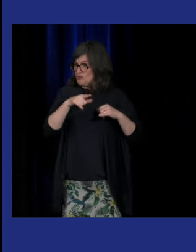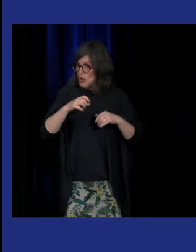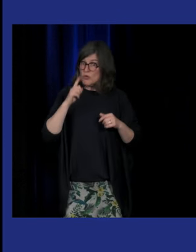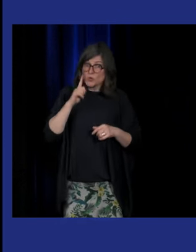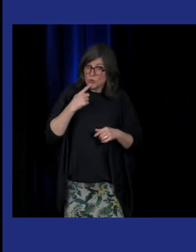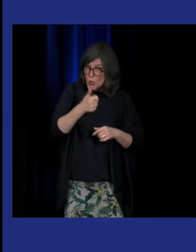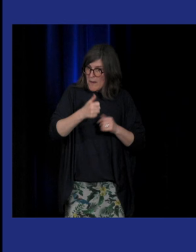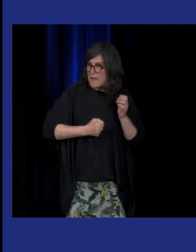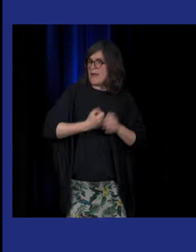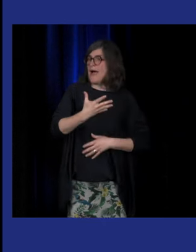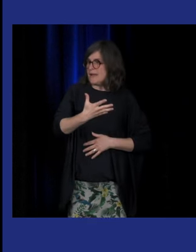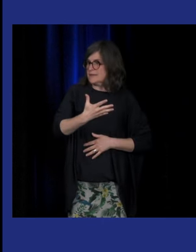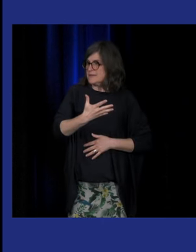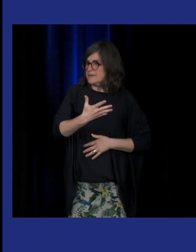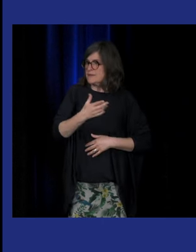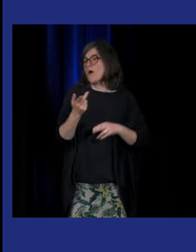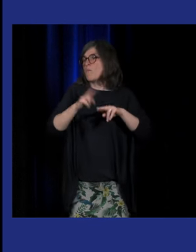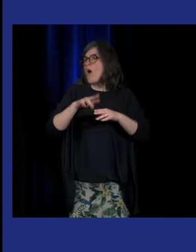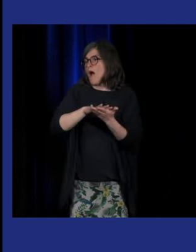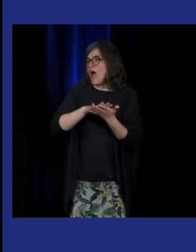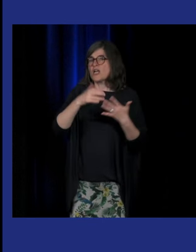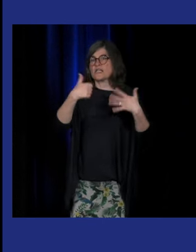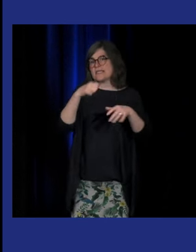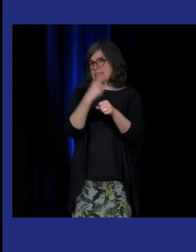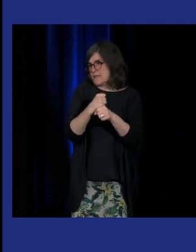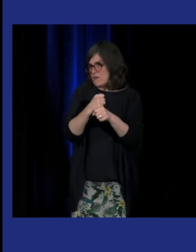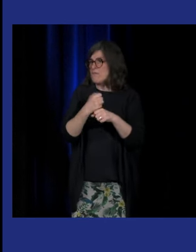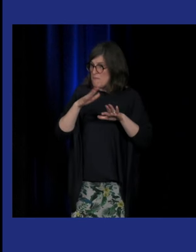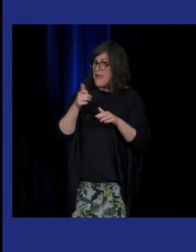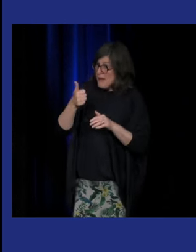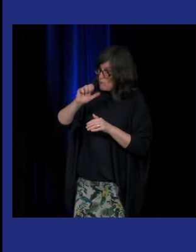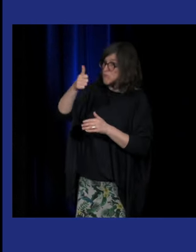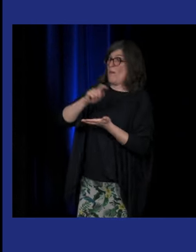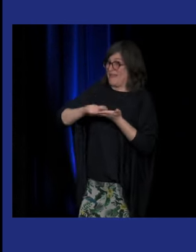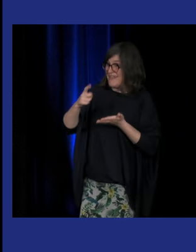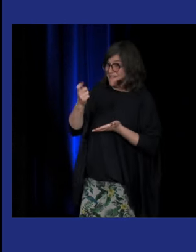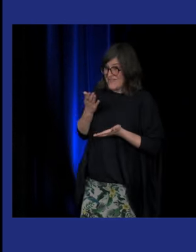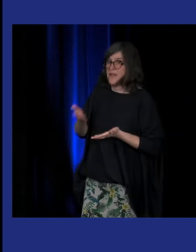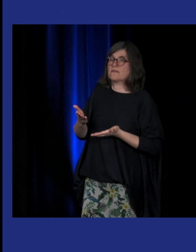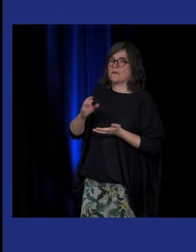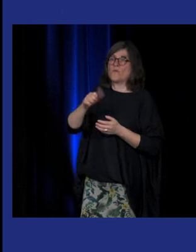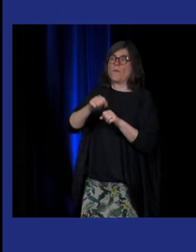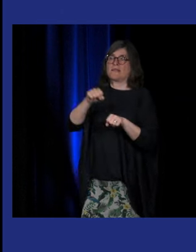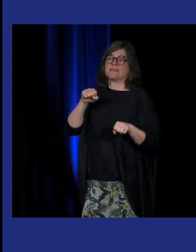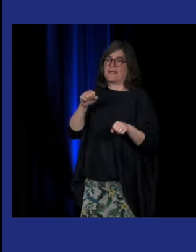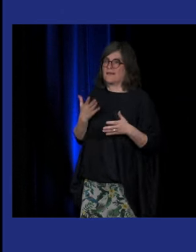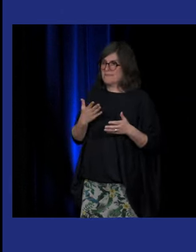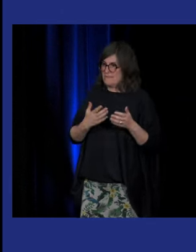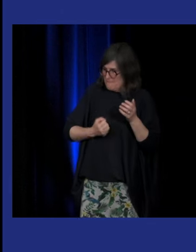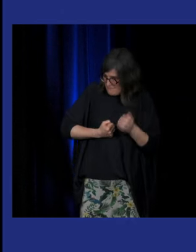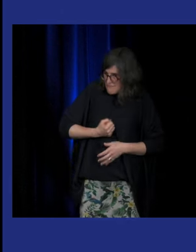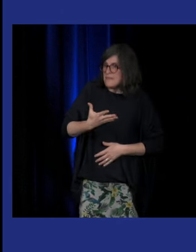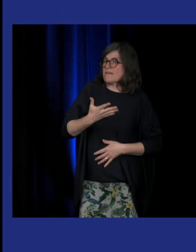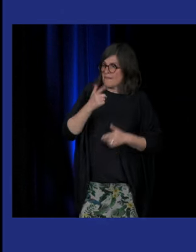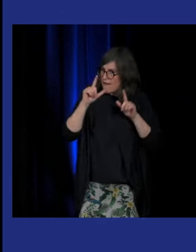la première trace qu'on a au premier siècle après Jésus-Christ d'une manifestation artistique de la part d'une personne